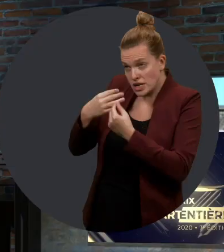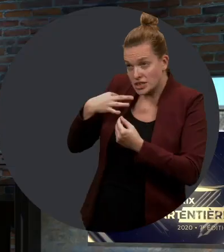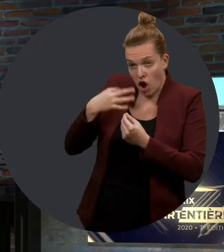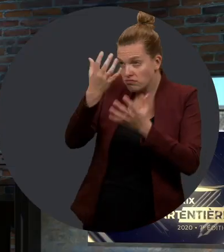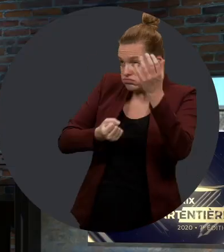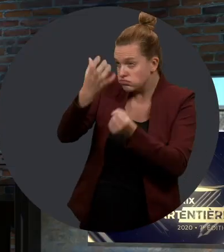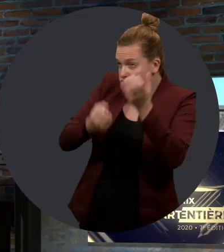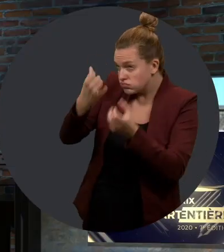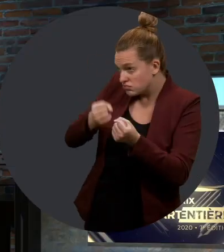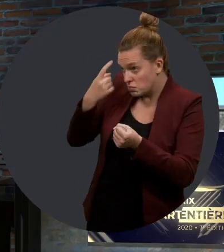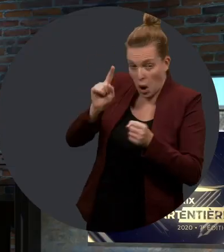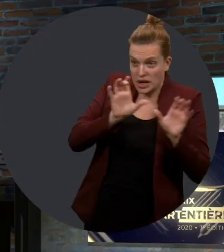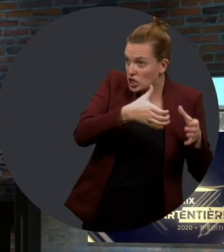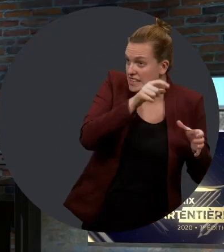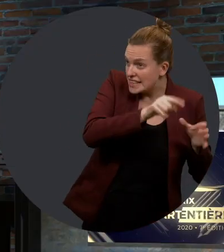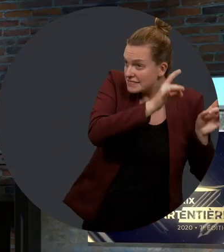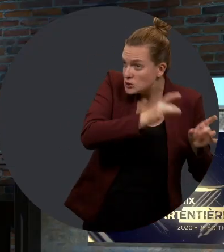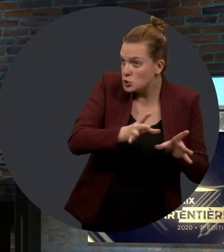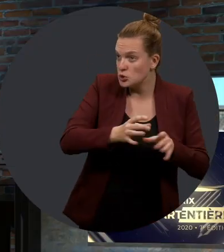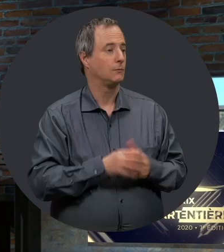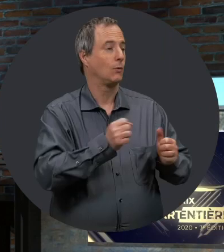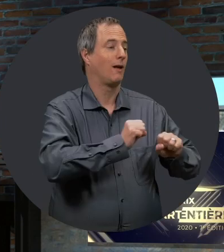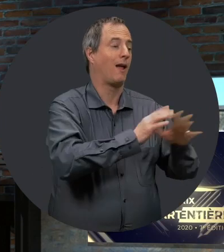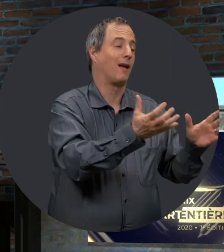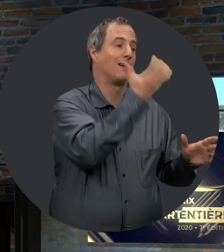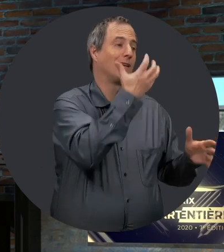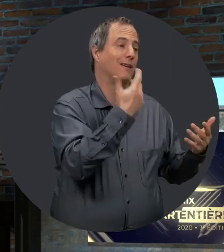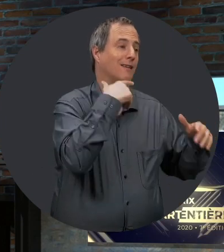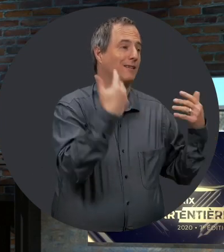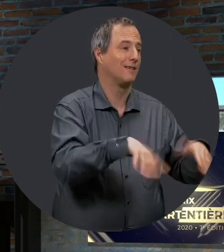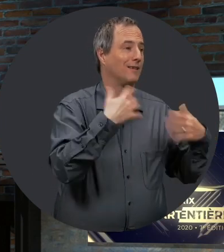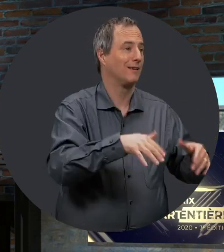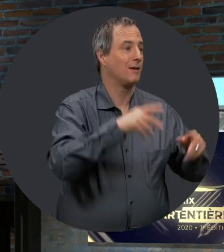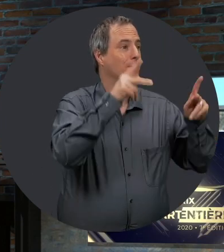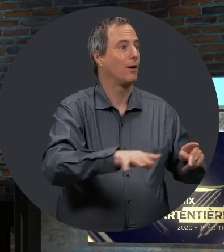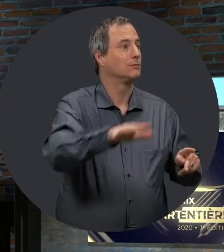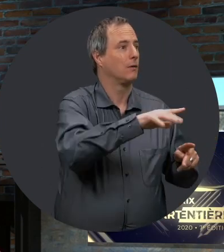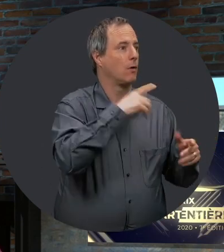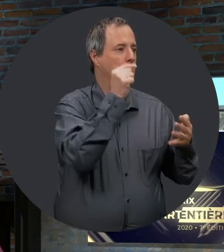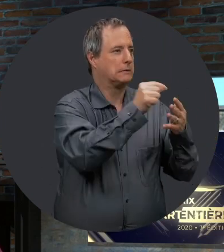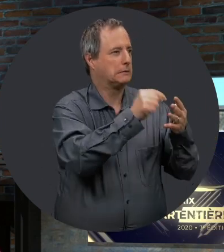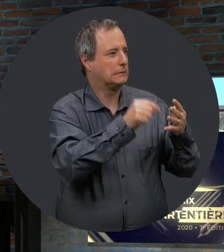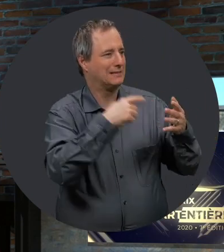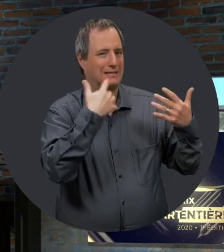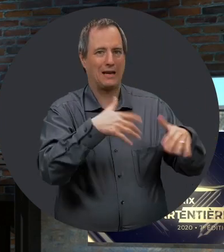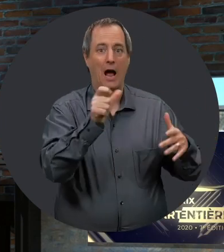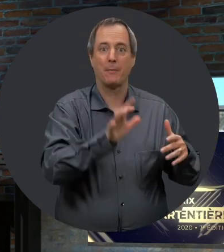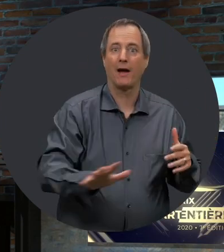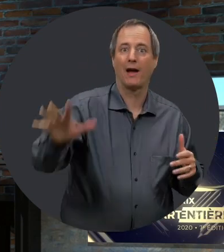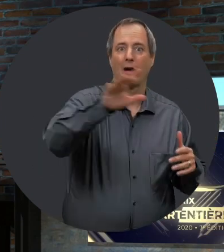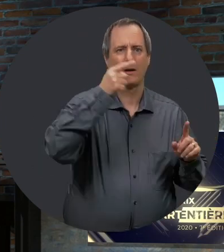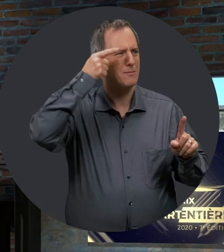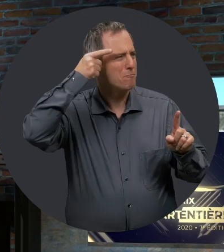Jean, vous avez eu pas mal de candidatures, beaucoup de candidatures pour cette catégorie. Effectivement, on ne peut pas s'imaginer à quel point il y a tant de